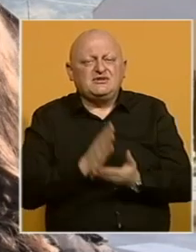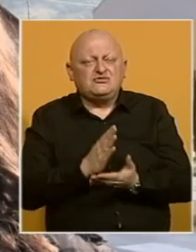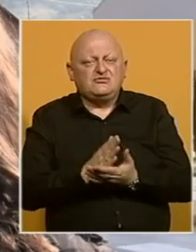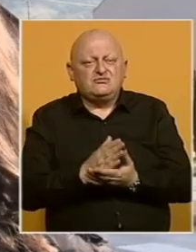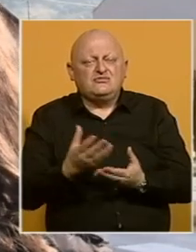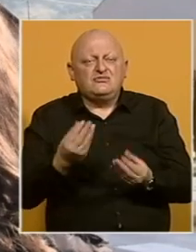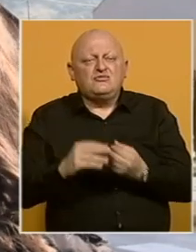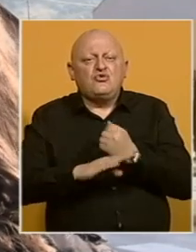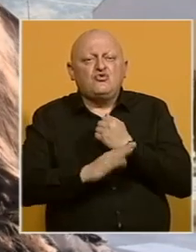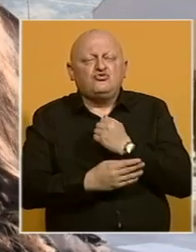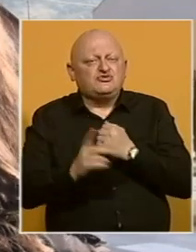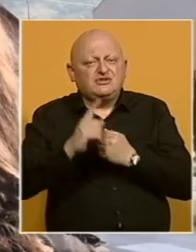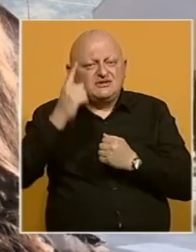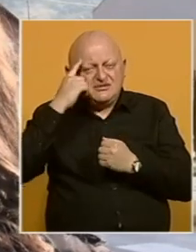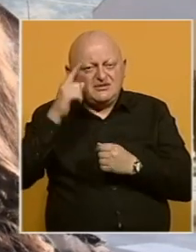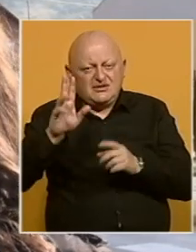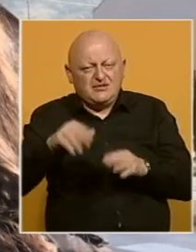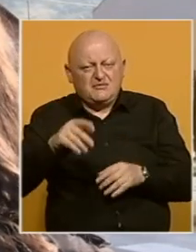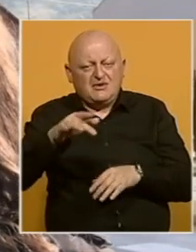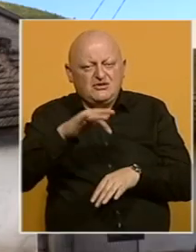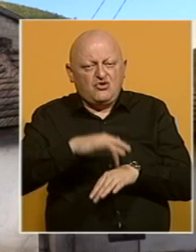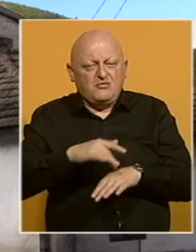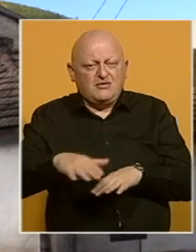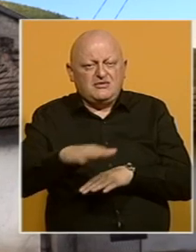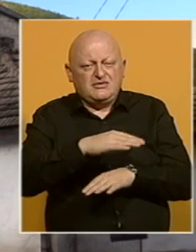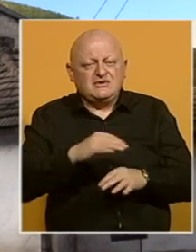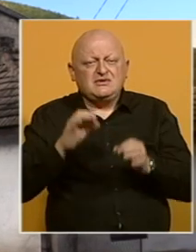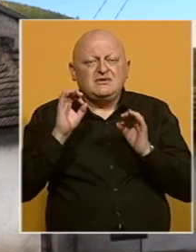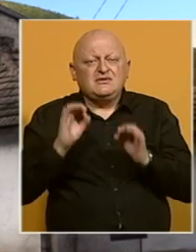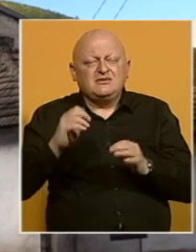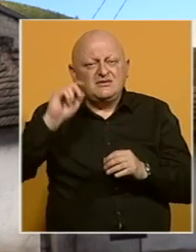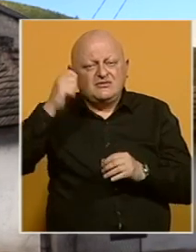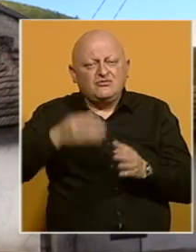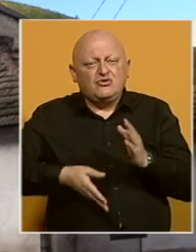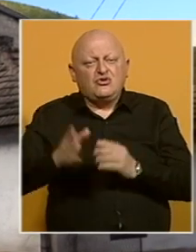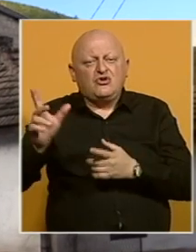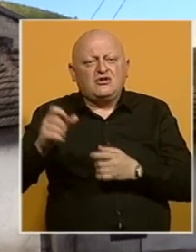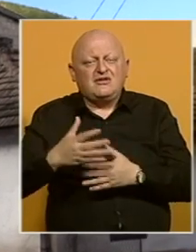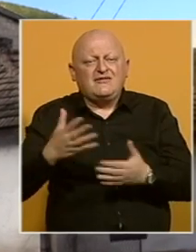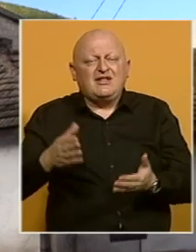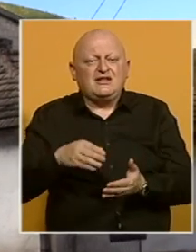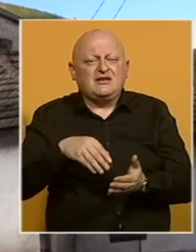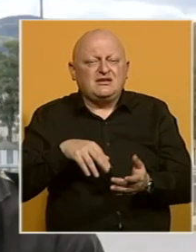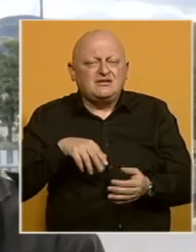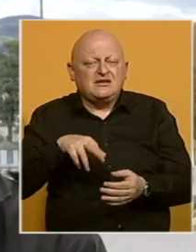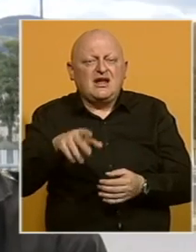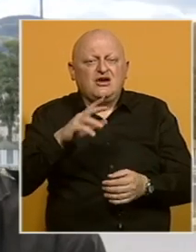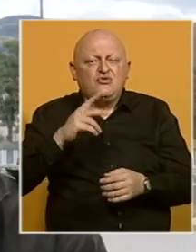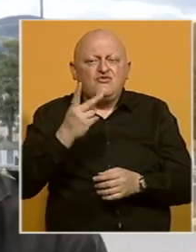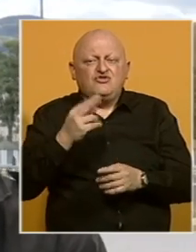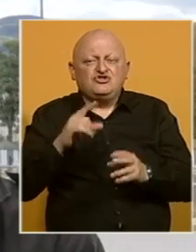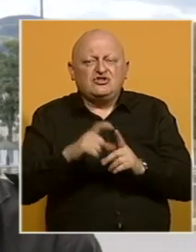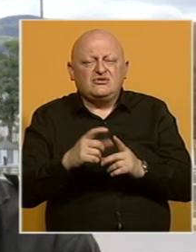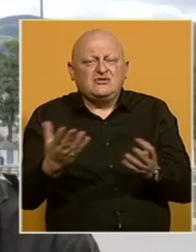mnogi učenice nisu znali da se ona nalazi na tom području. Pa sigurno je da su jevreji kroz istoriju ostavili veliki trag u Višegradu,